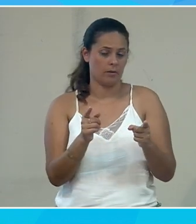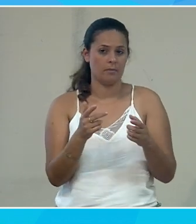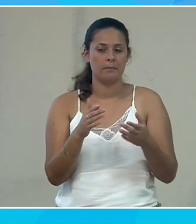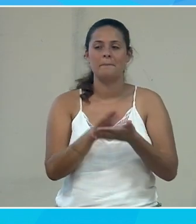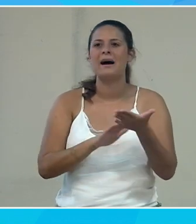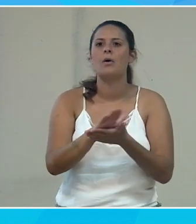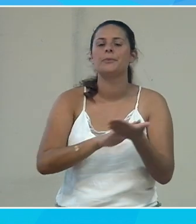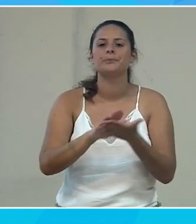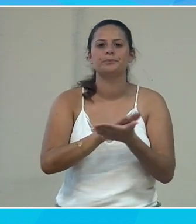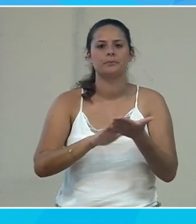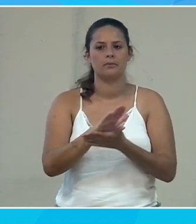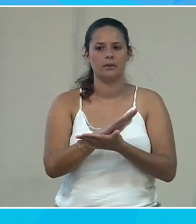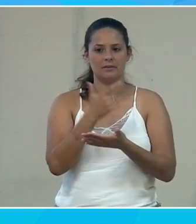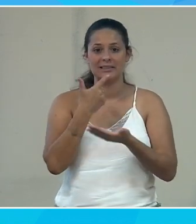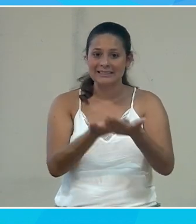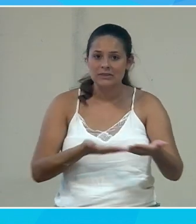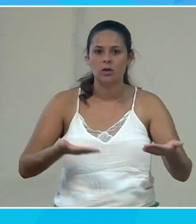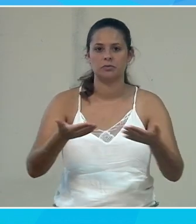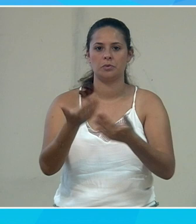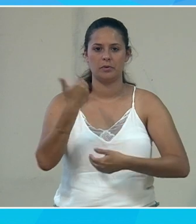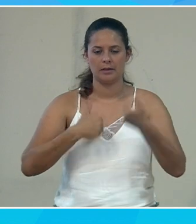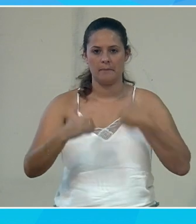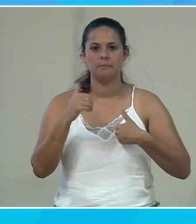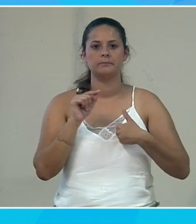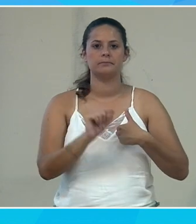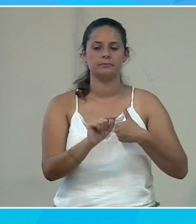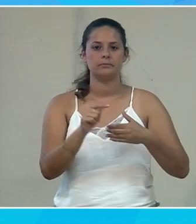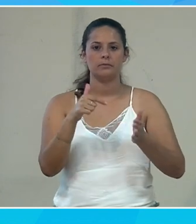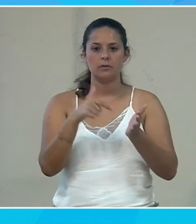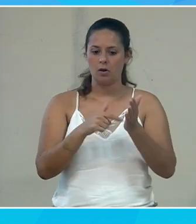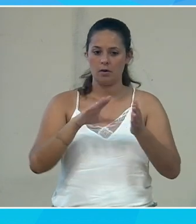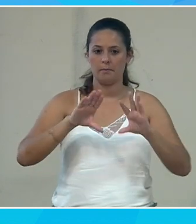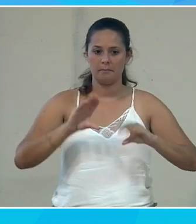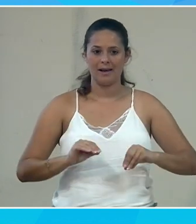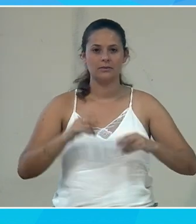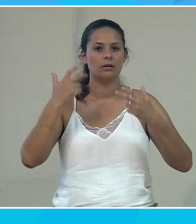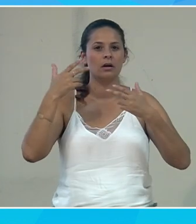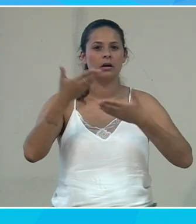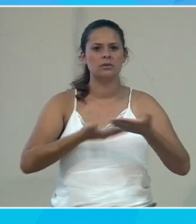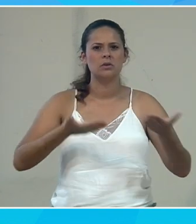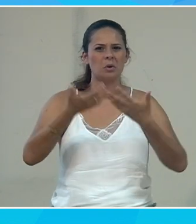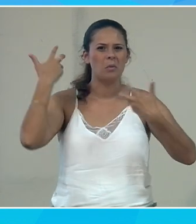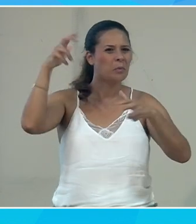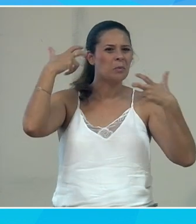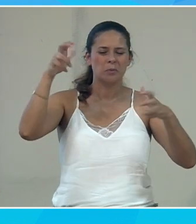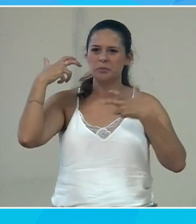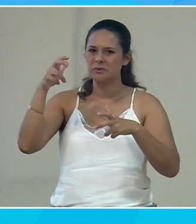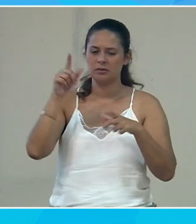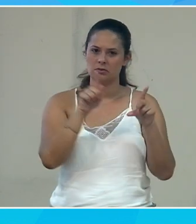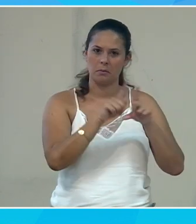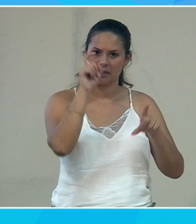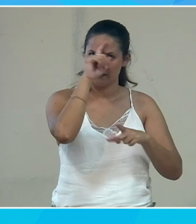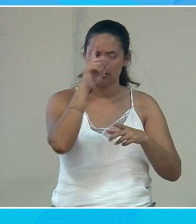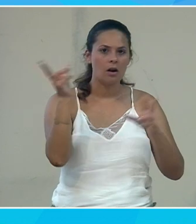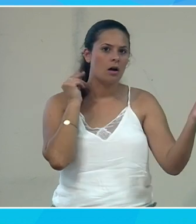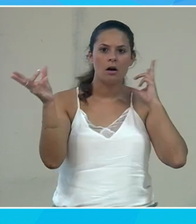pardon, situationnels, on peut considérer, par exemple, que quand on est dans un endroit très, très, très bruyant, on va avoir du mal à entendre les autres. Donc, c'est